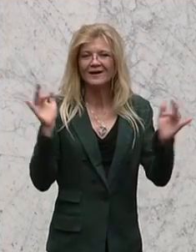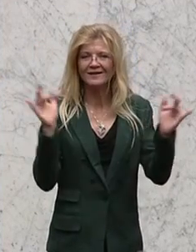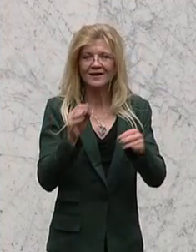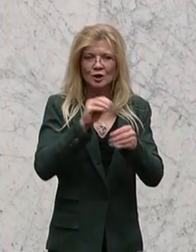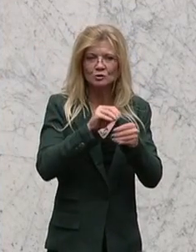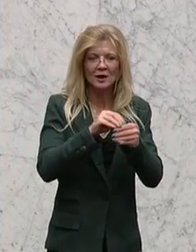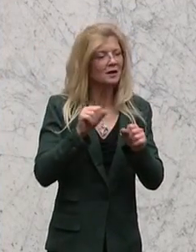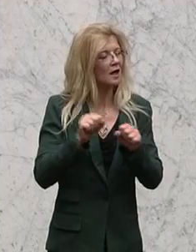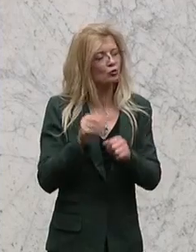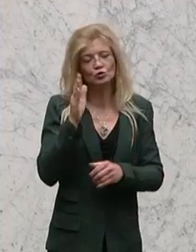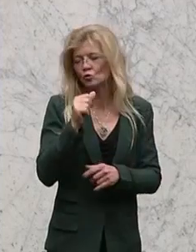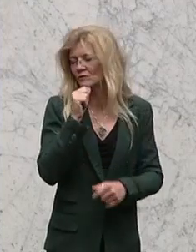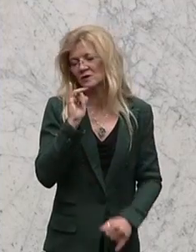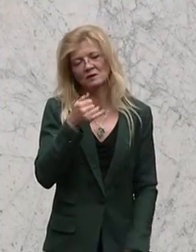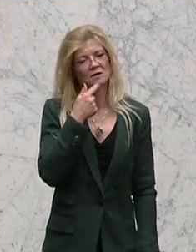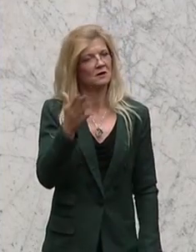auch in Zukunft nicht zustimmen. Danke.